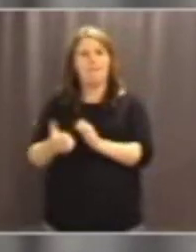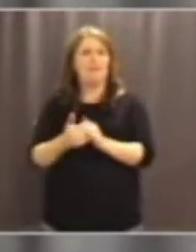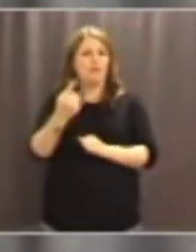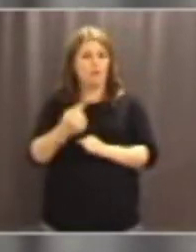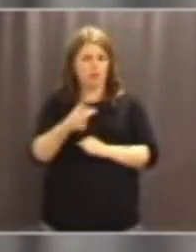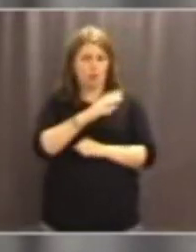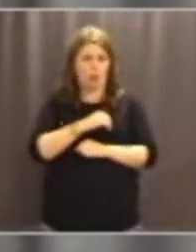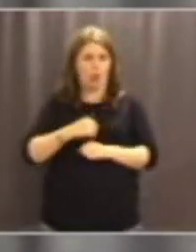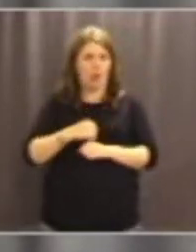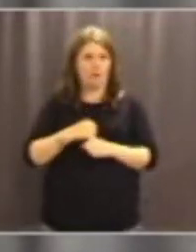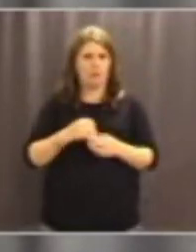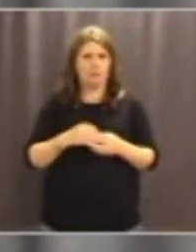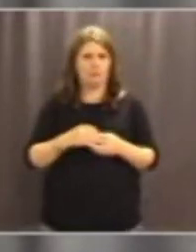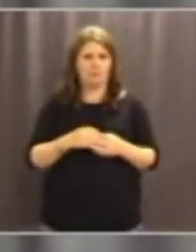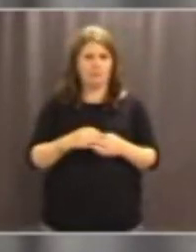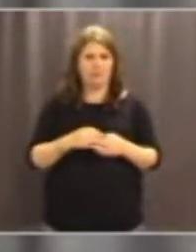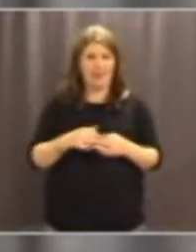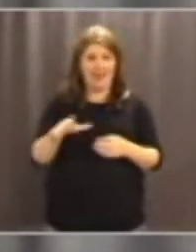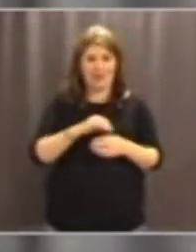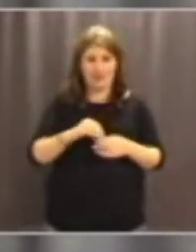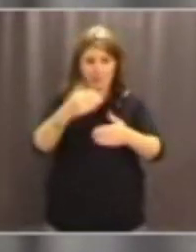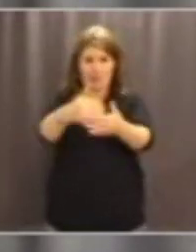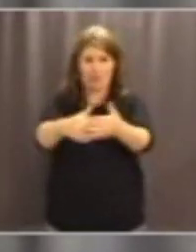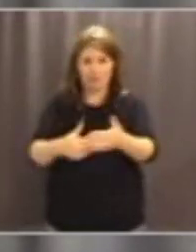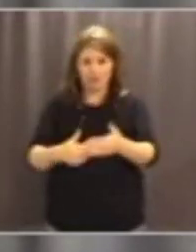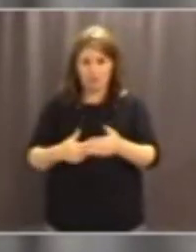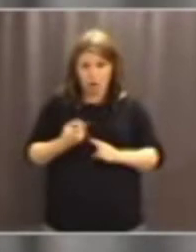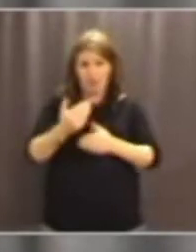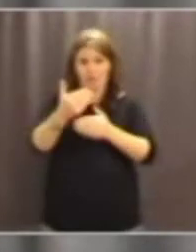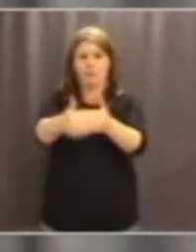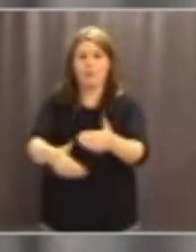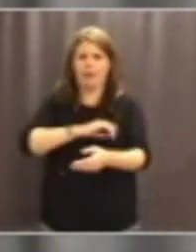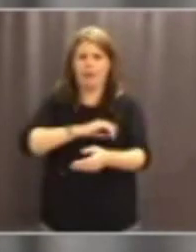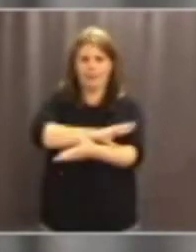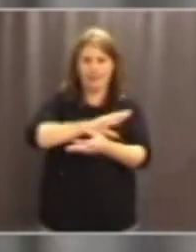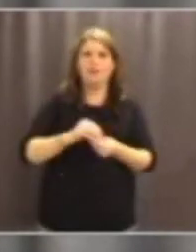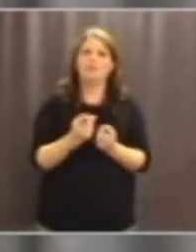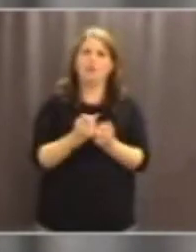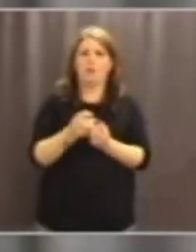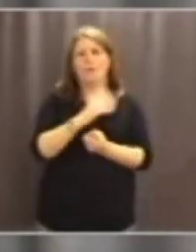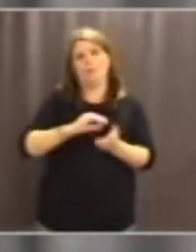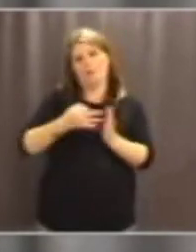när man har knutit samman endpunkterna Det ger full effekt Den här typen av projekt